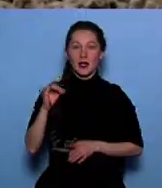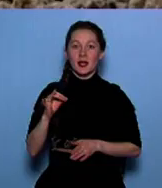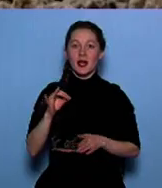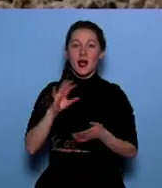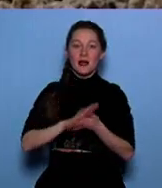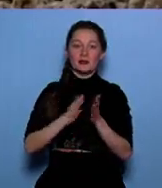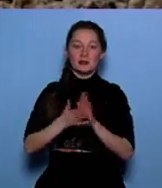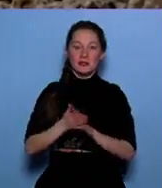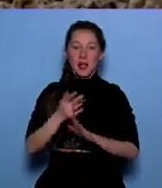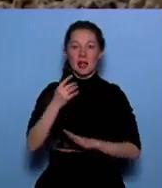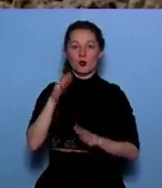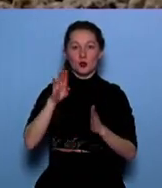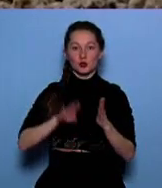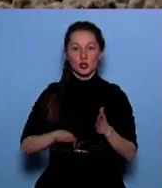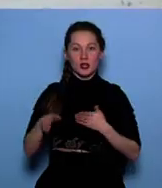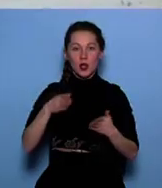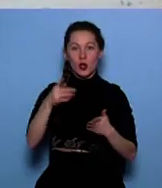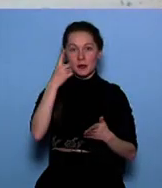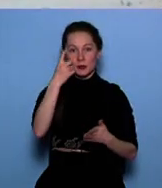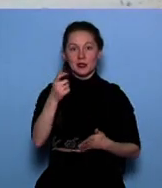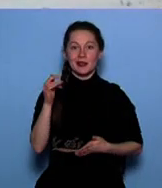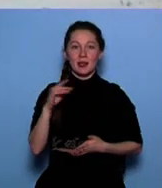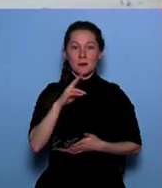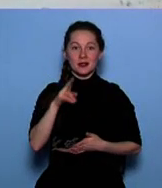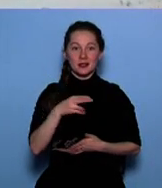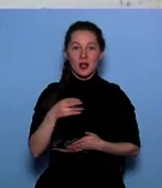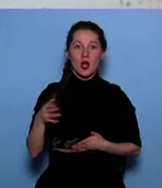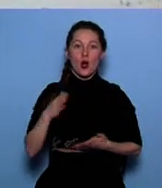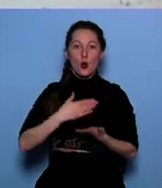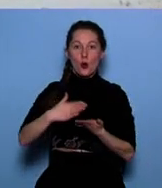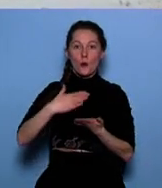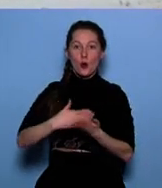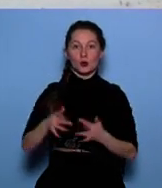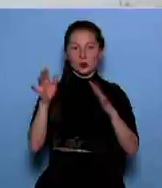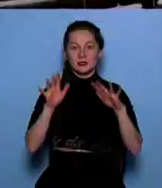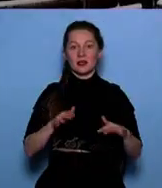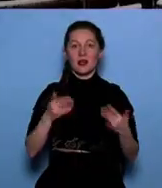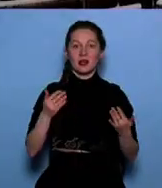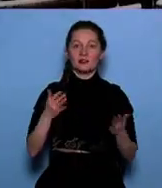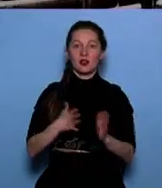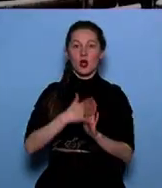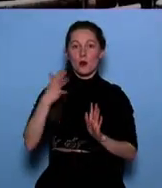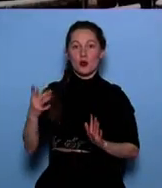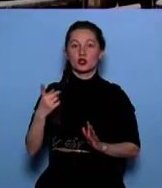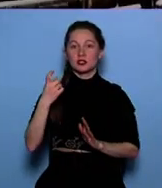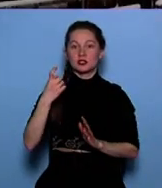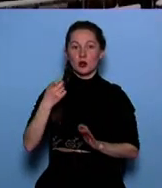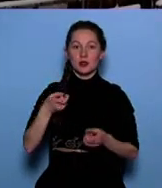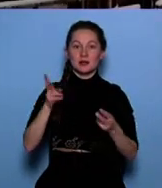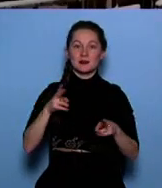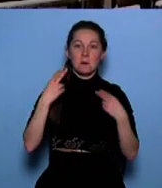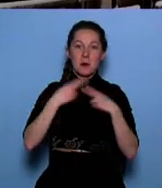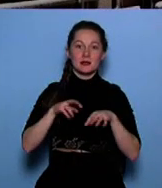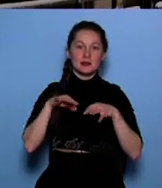на дорогах предупредили в республиканском ГИБДД. На уборку снега в столице республики сегодня вышли более сотни единиц спецтехники.